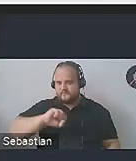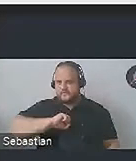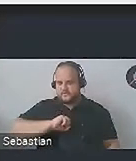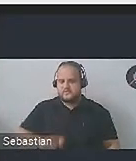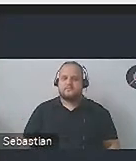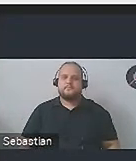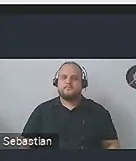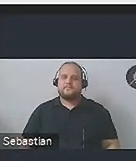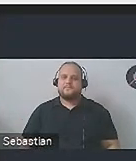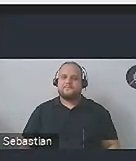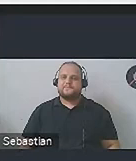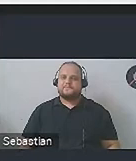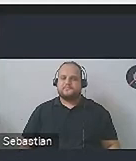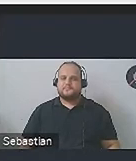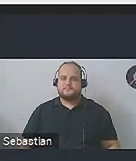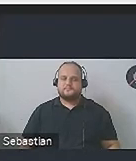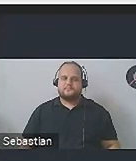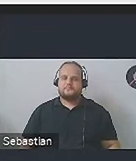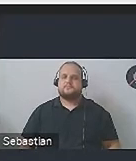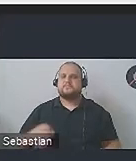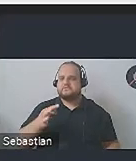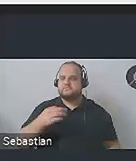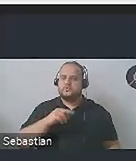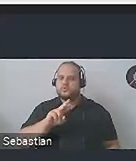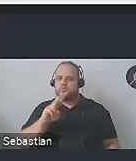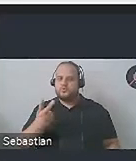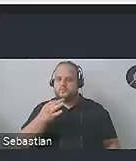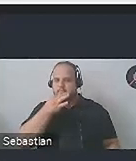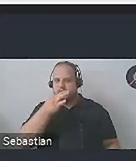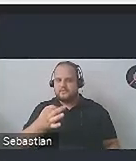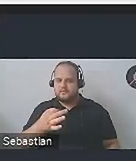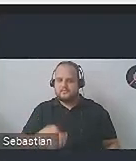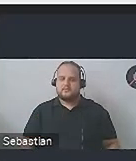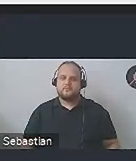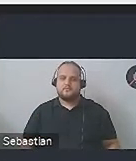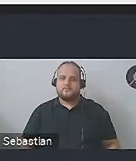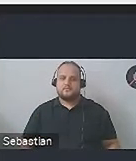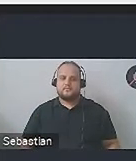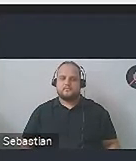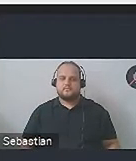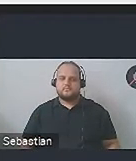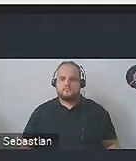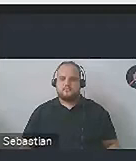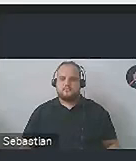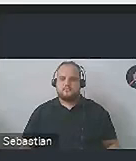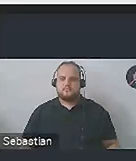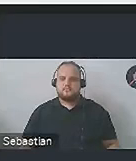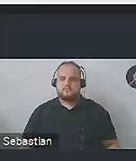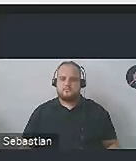teraz zadam Wam drugie pytanie. Powinno Wam się na ekranie wkrótce pojawić drugie pytanko.